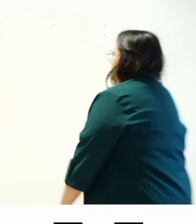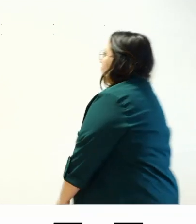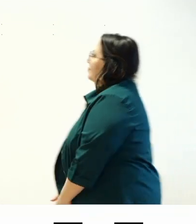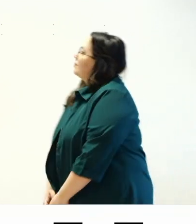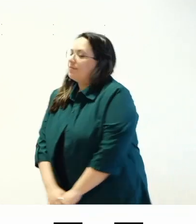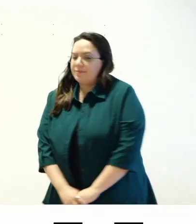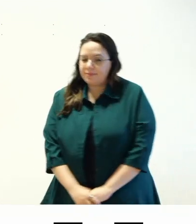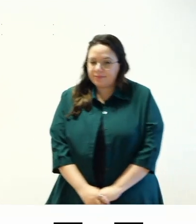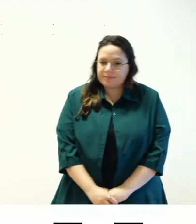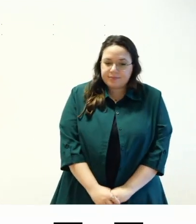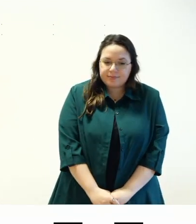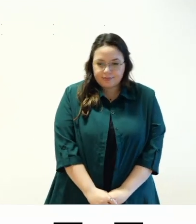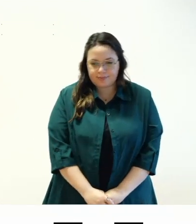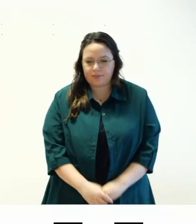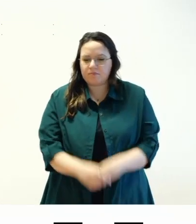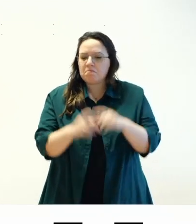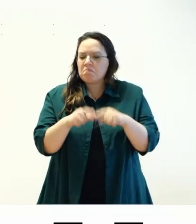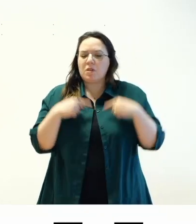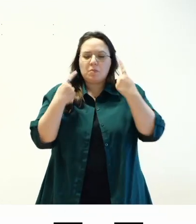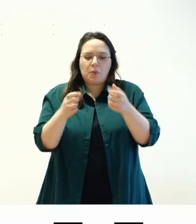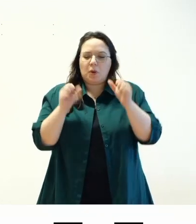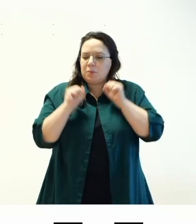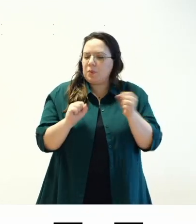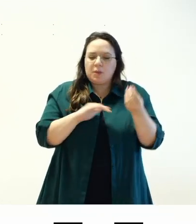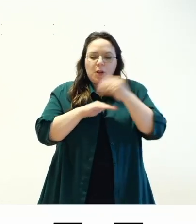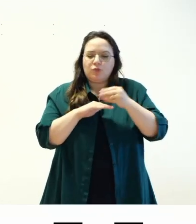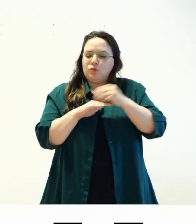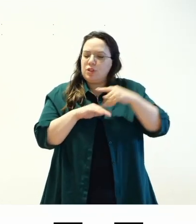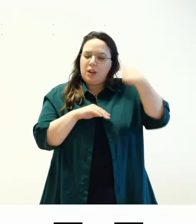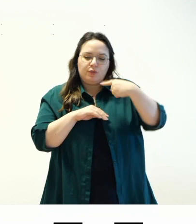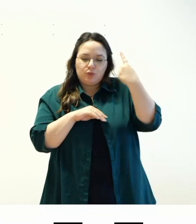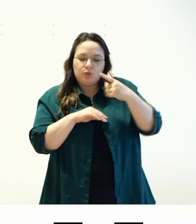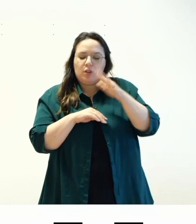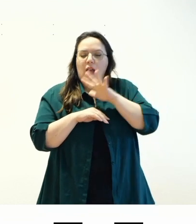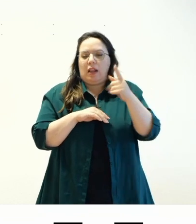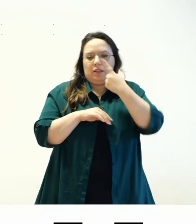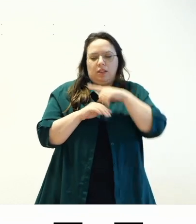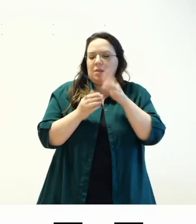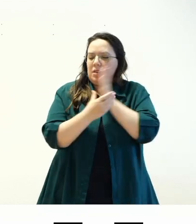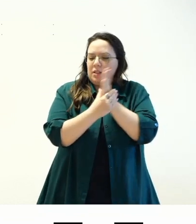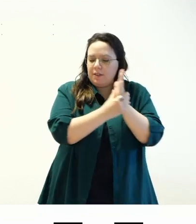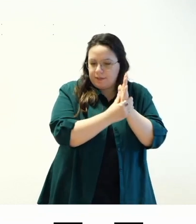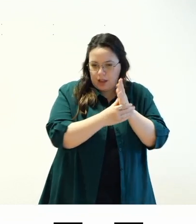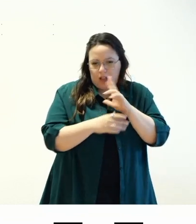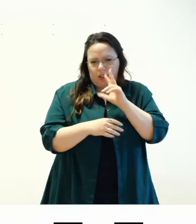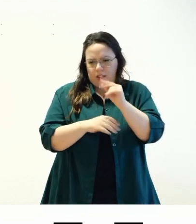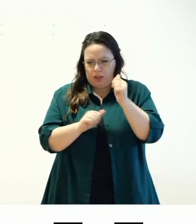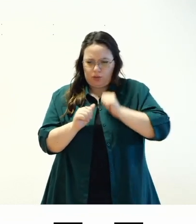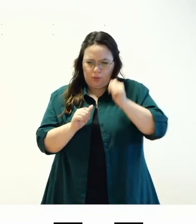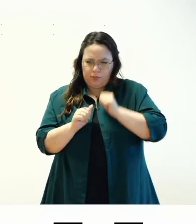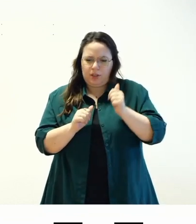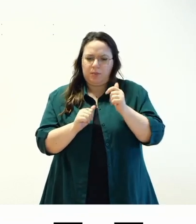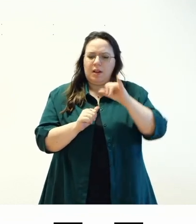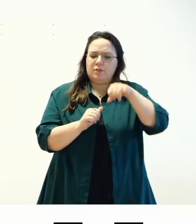tipi di file come ad esempio possono essere i file javascript non l'ho detto prima però sono quei file in sostanza che permettono di andare a aggiungere interattività al